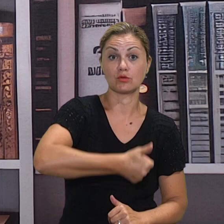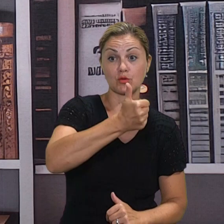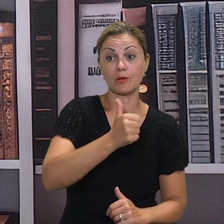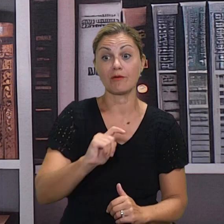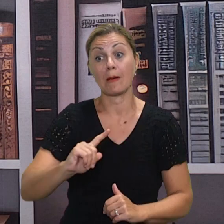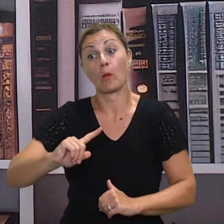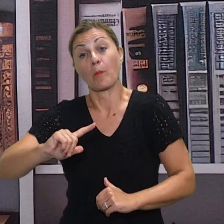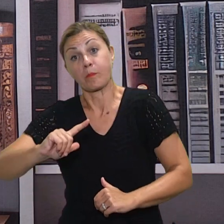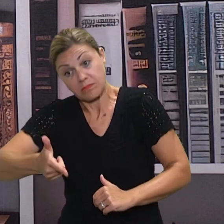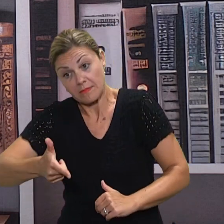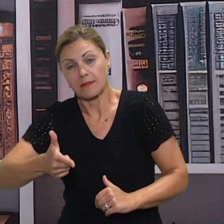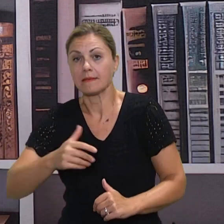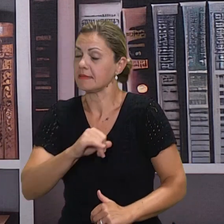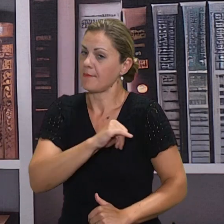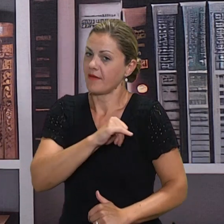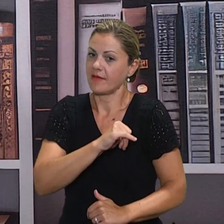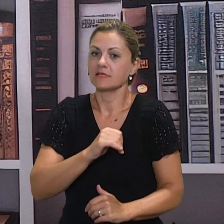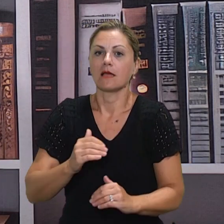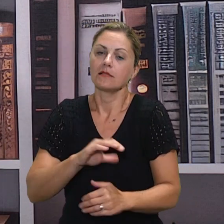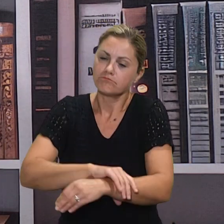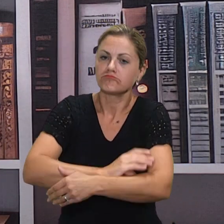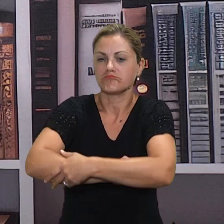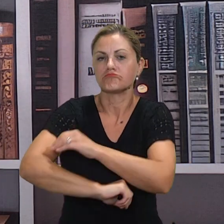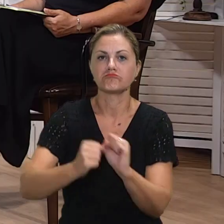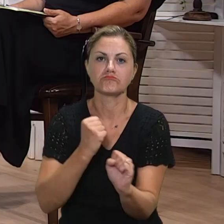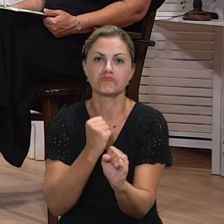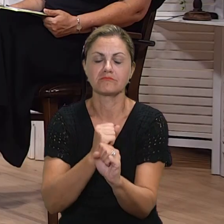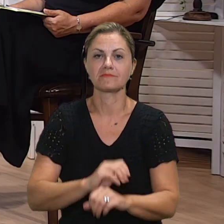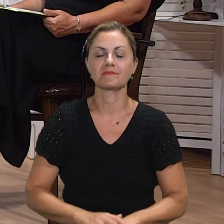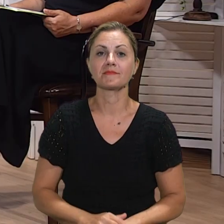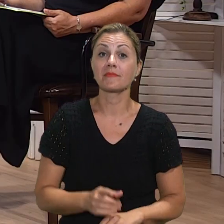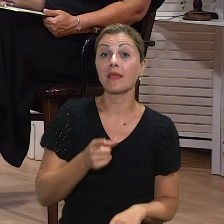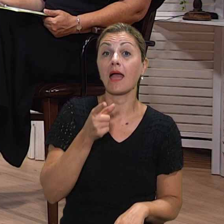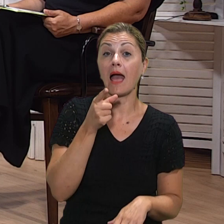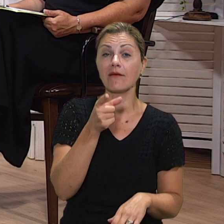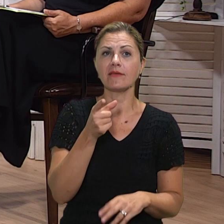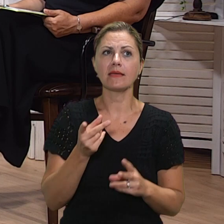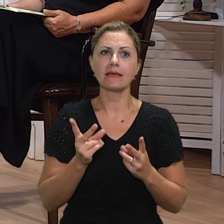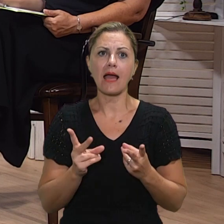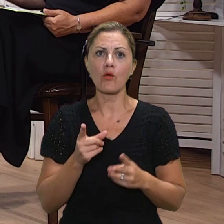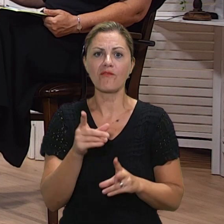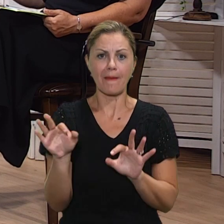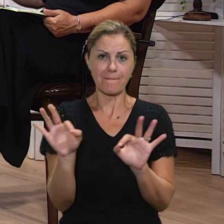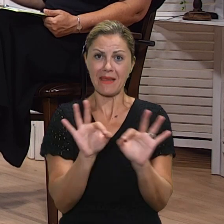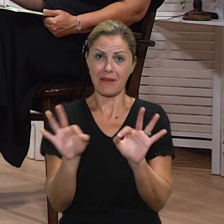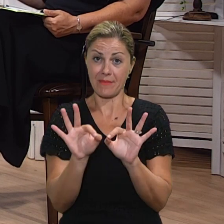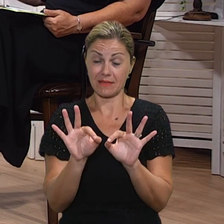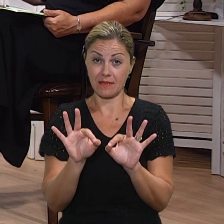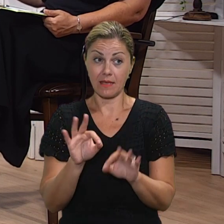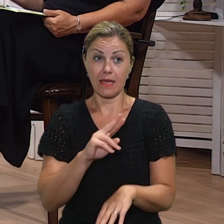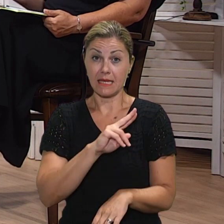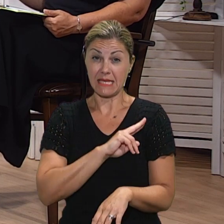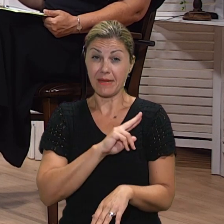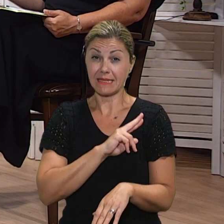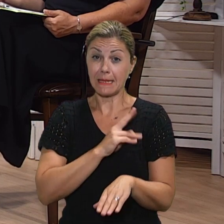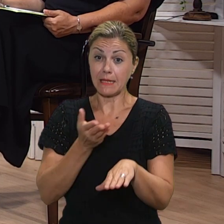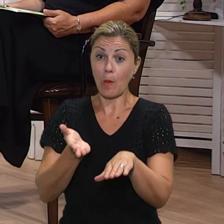učenicima koji su možda malo bolji u tim područjima. Kako vi to pratite? Da li imate neke dodatne edukacije, ovo konkretno sad treki generacija, znači